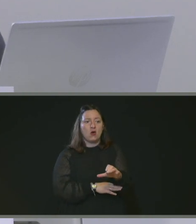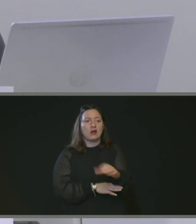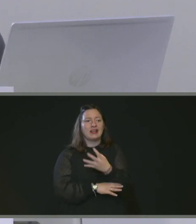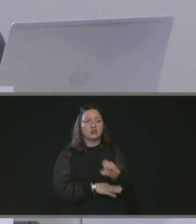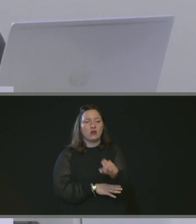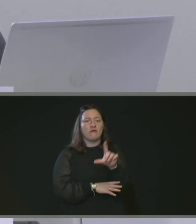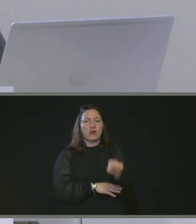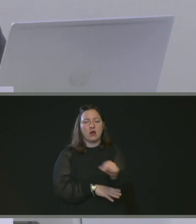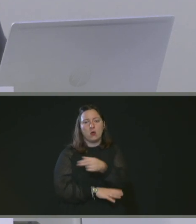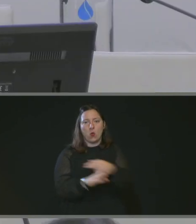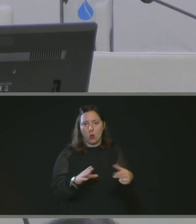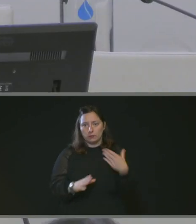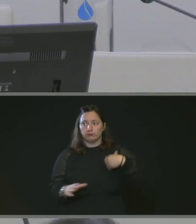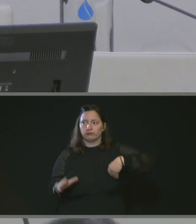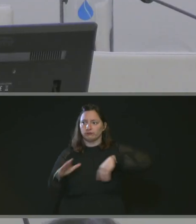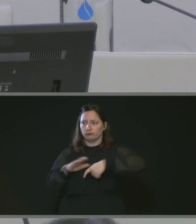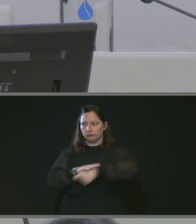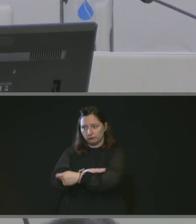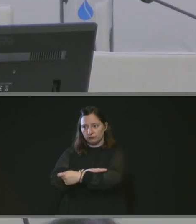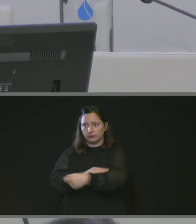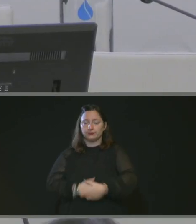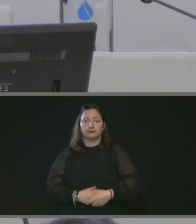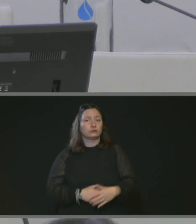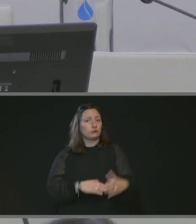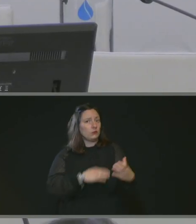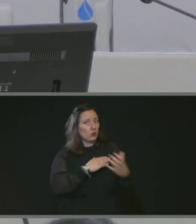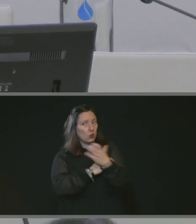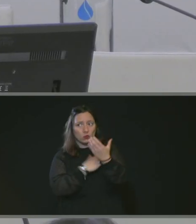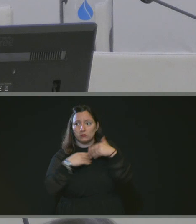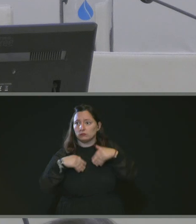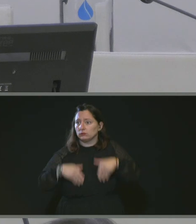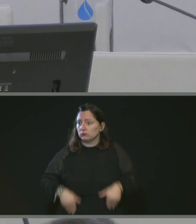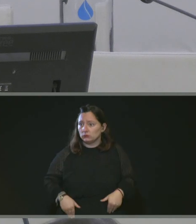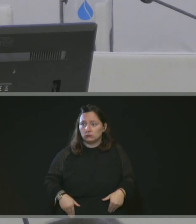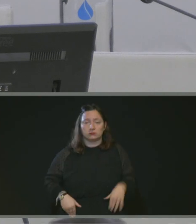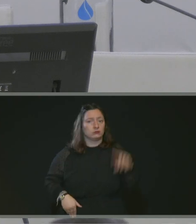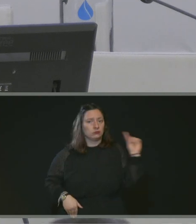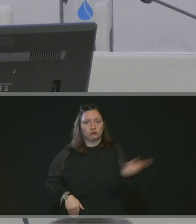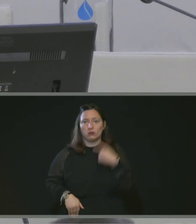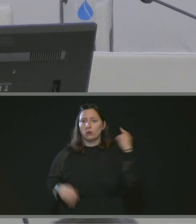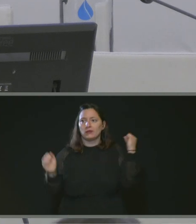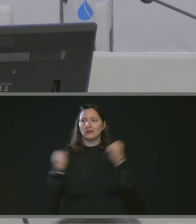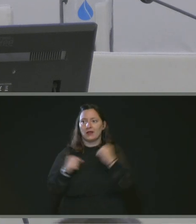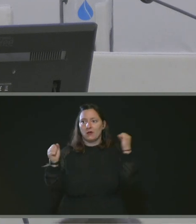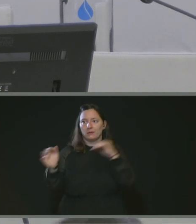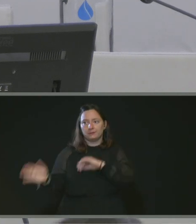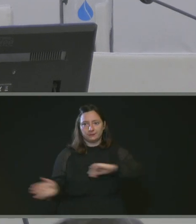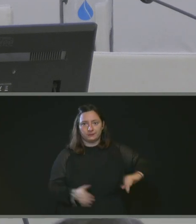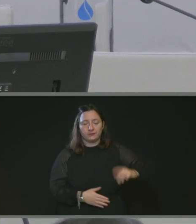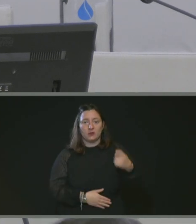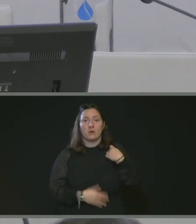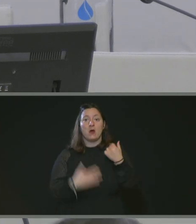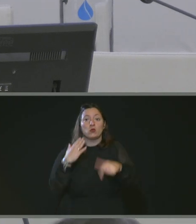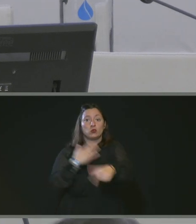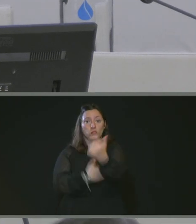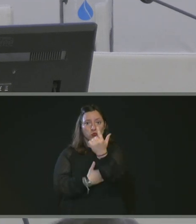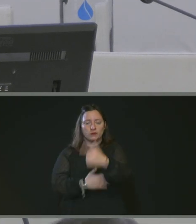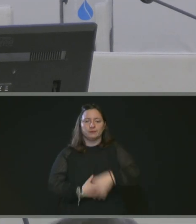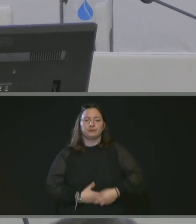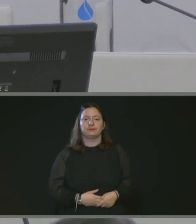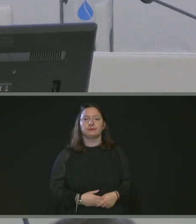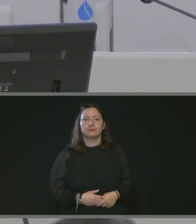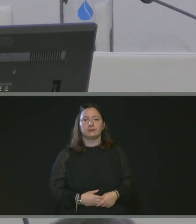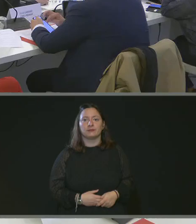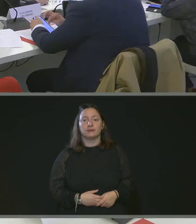Pas d'intervention, pas de question, pas de vote contre, pas d'abstention, unanimité. La numéro 12, les entrepreneuriales.